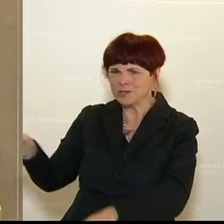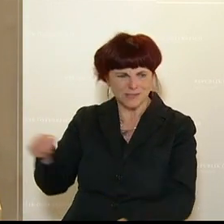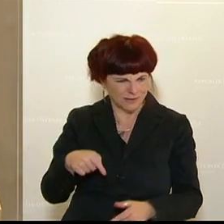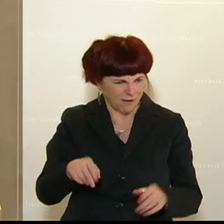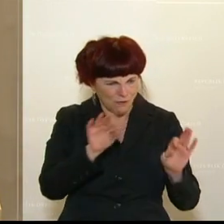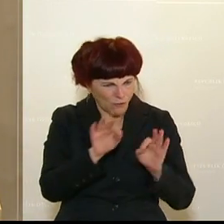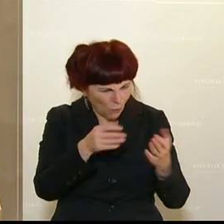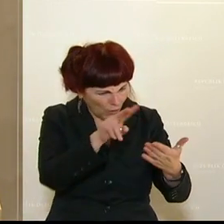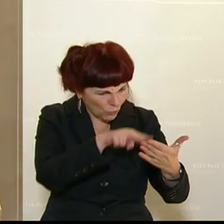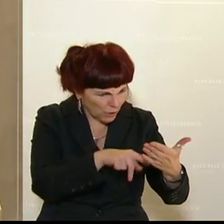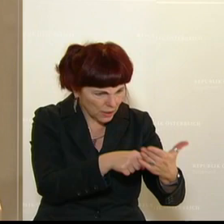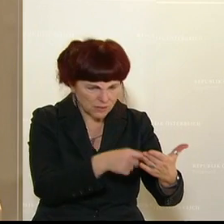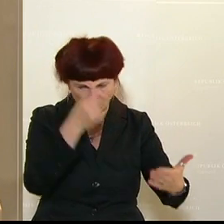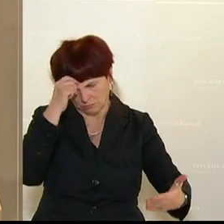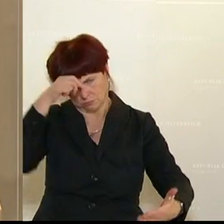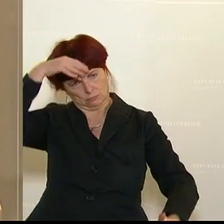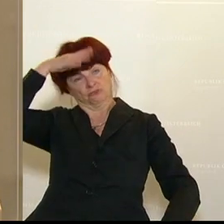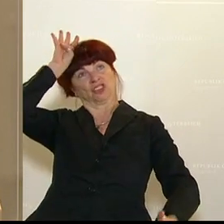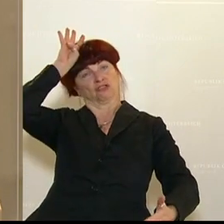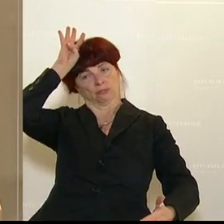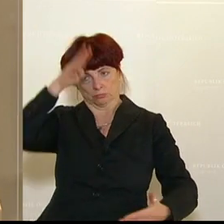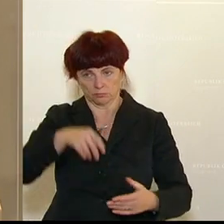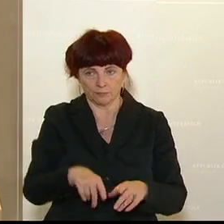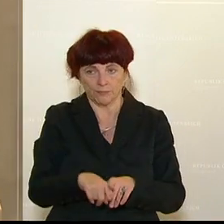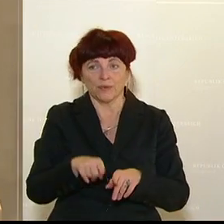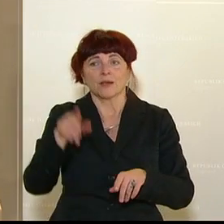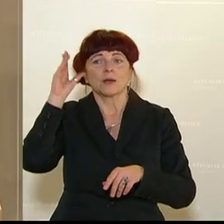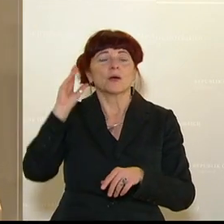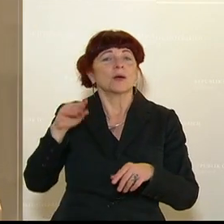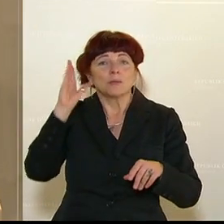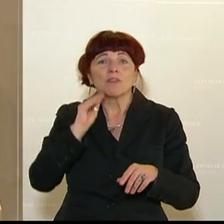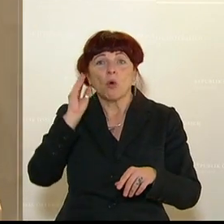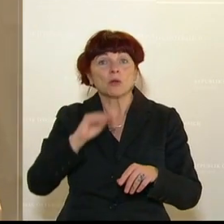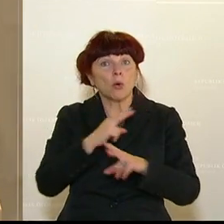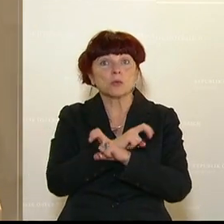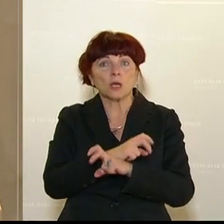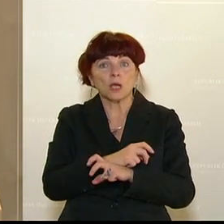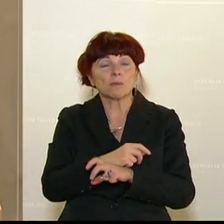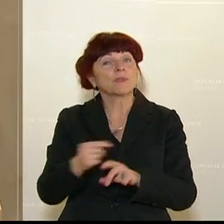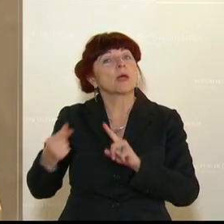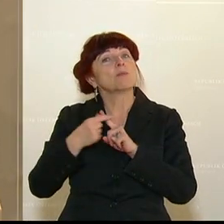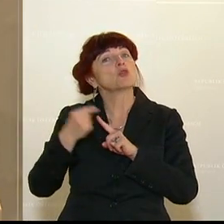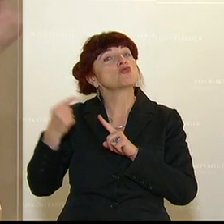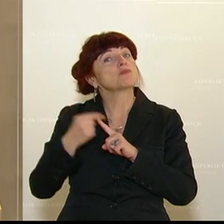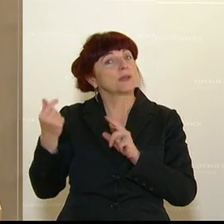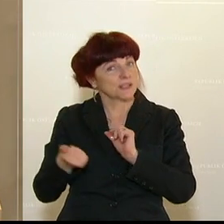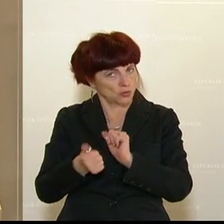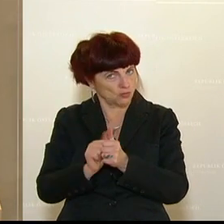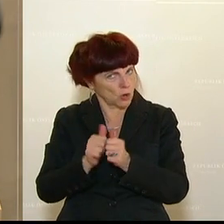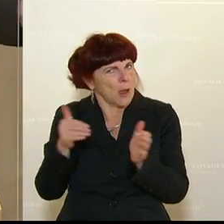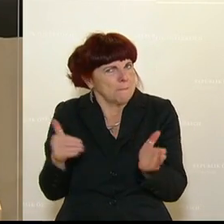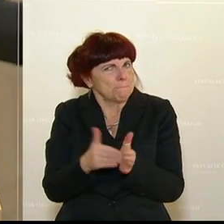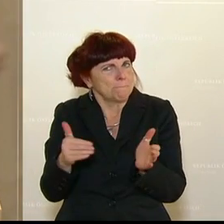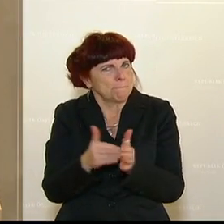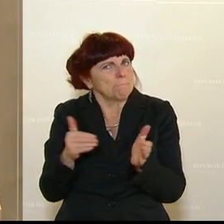wenn ich mir das ansehe, und auch den Bewohnerinnen und Bewohnern von Österreich. Da ist zum Beispiel erlaubt, dass im Spitzensport, man braucht ja Brot und Spiele, wenn sowas ist.